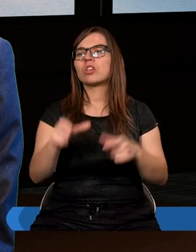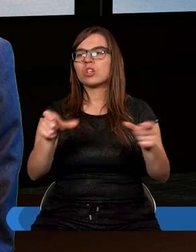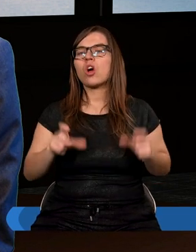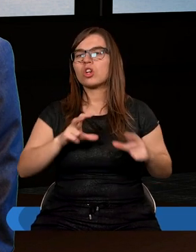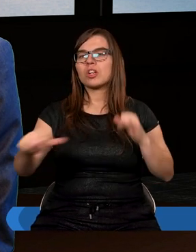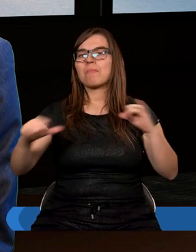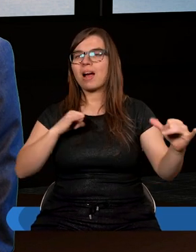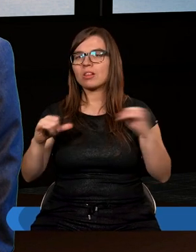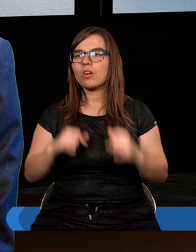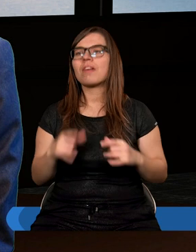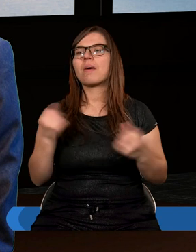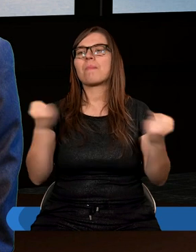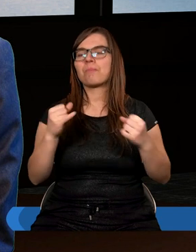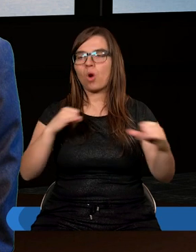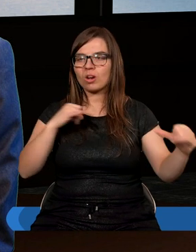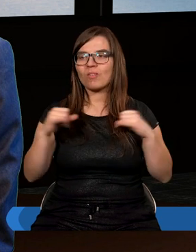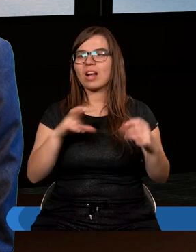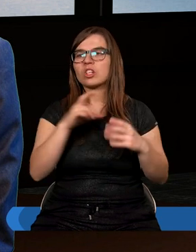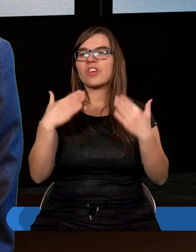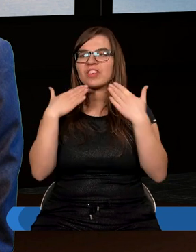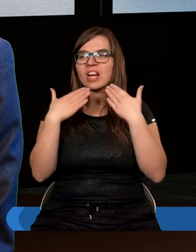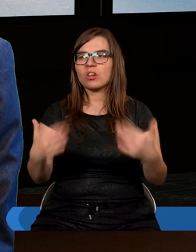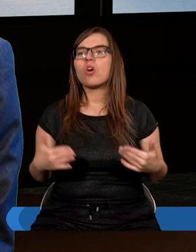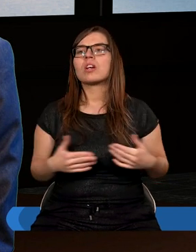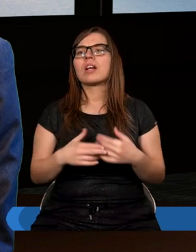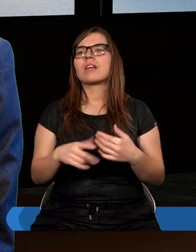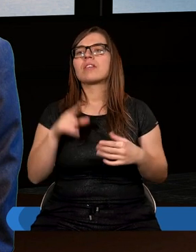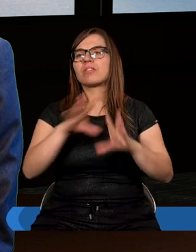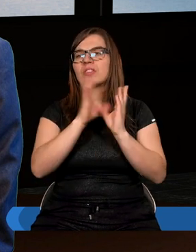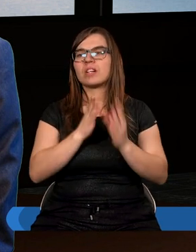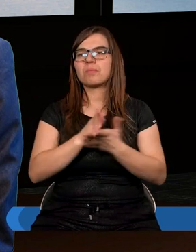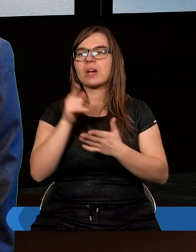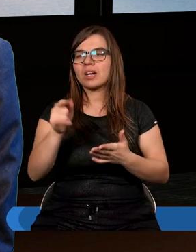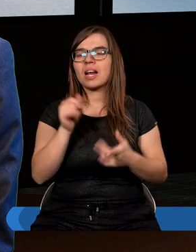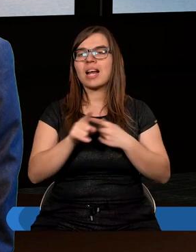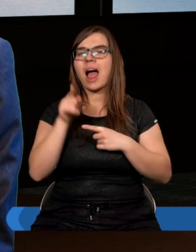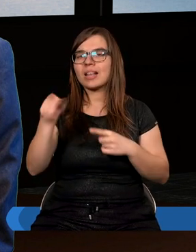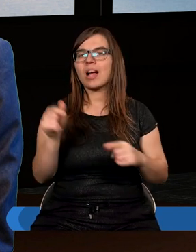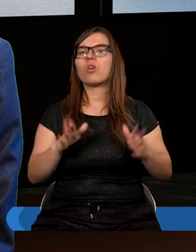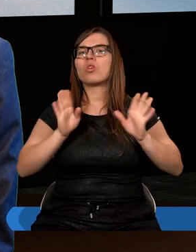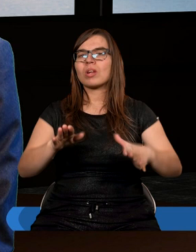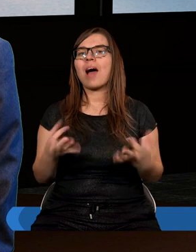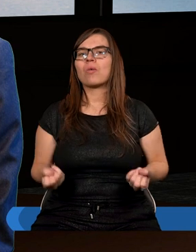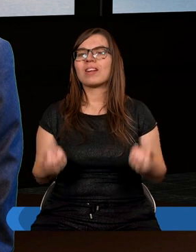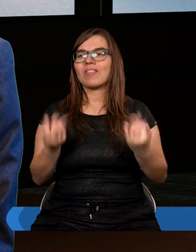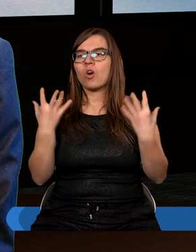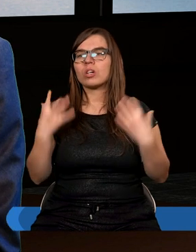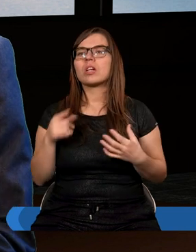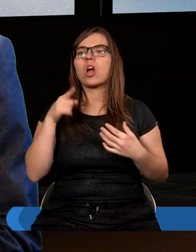trony, czy panowania, czy nadziemskie władze, czy zwierzchności. Wszystko przez niego i dla niego zostało stworzone.